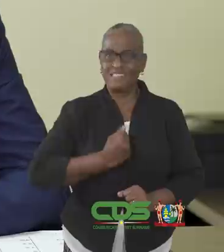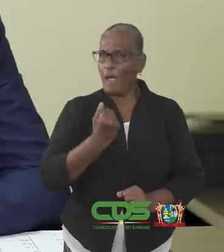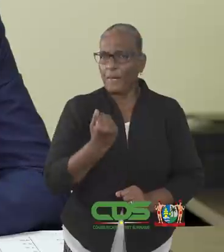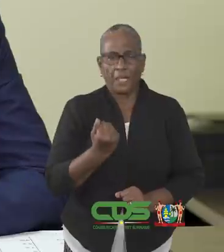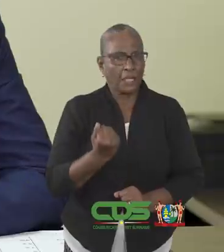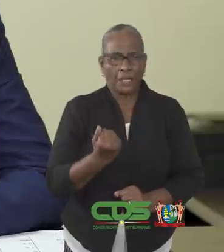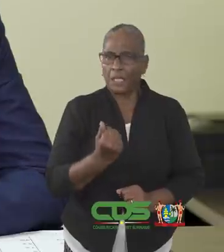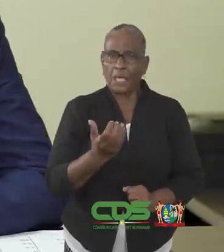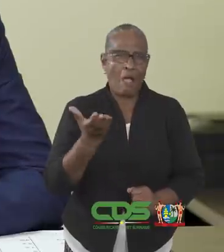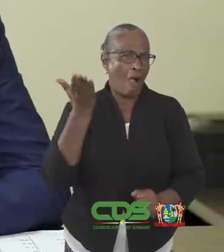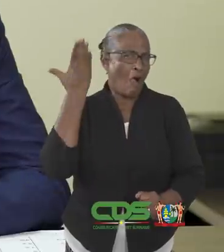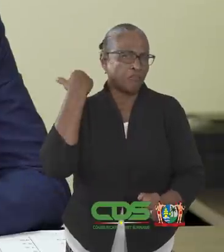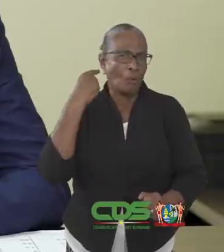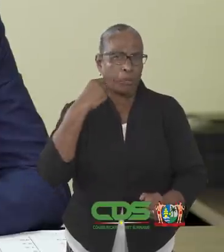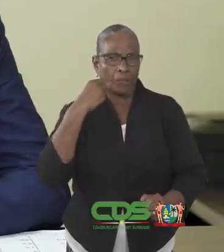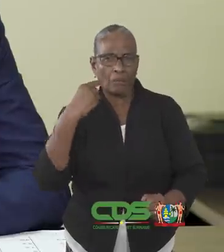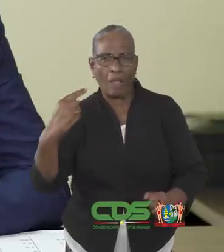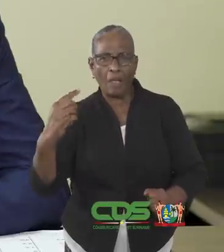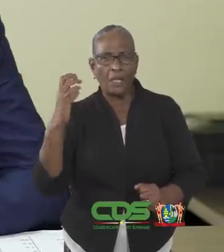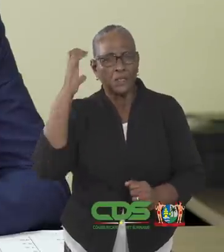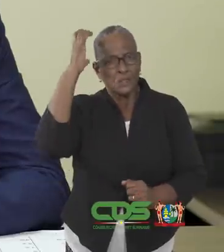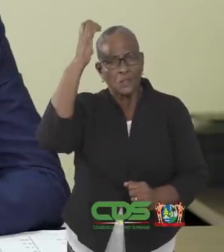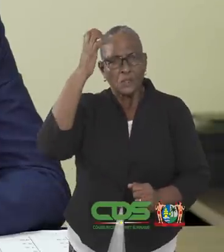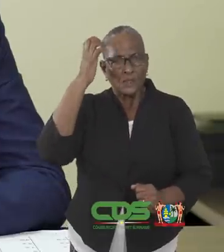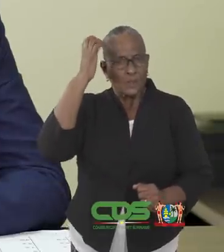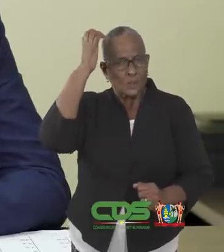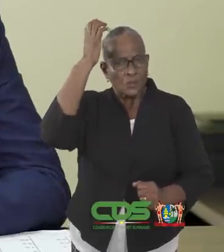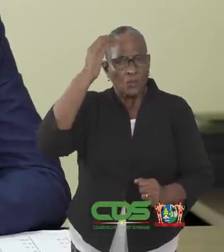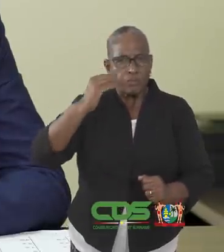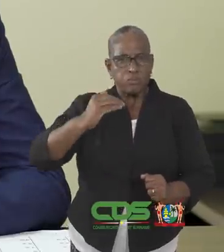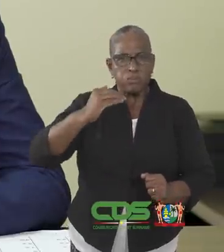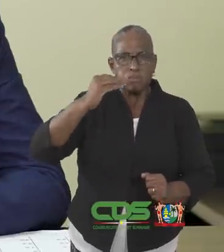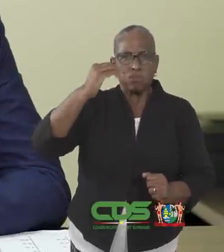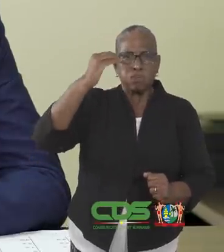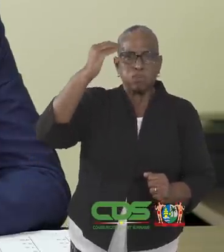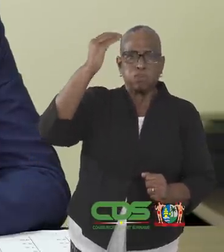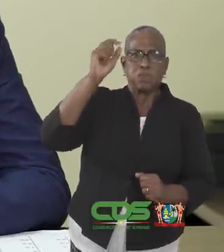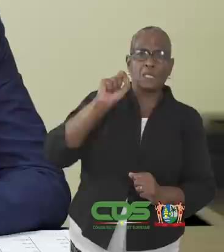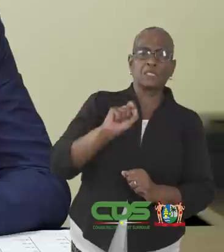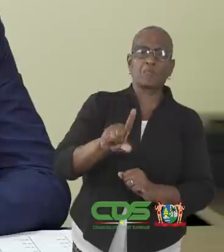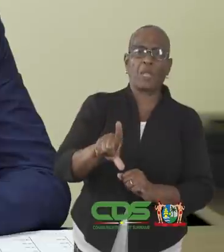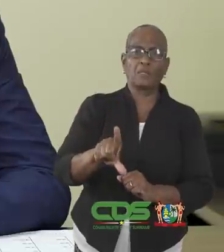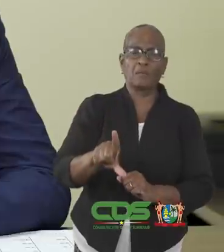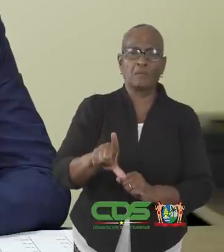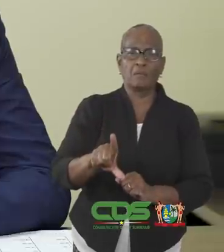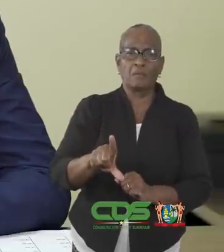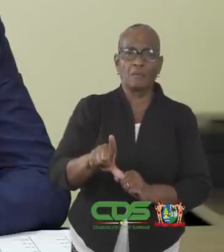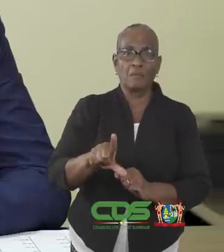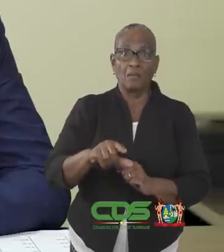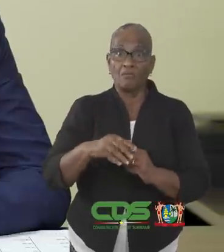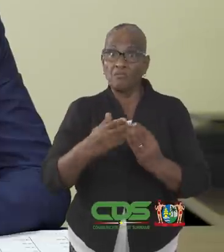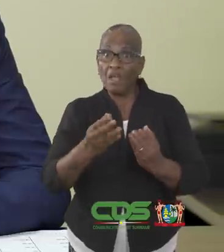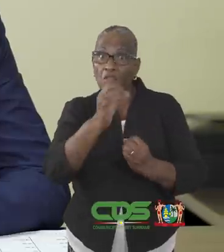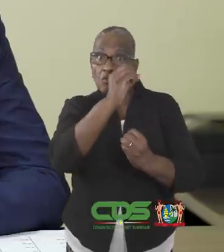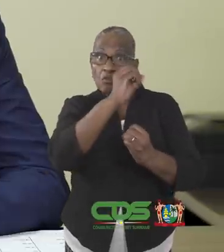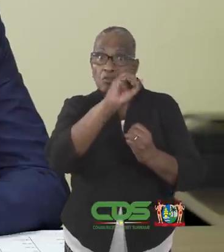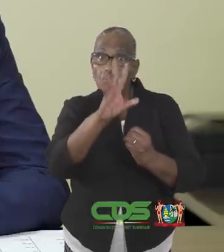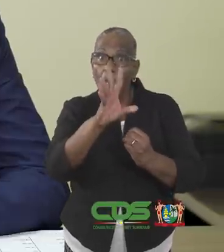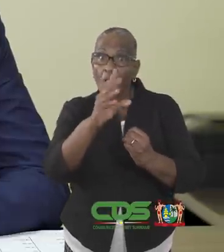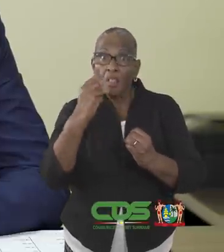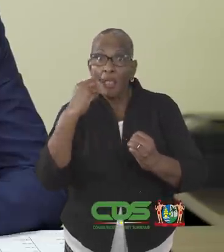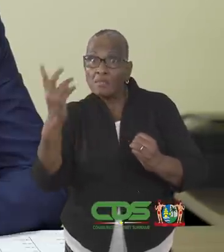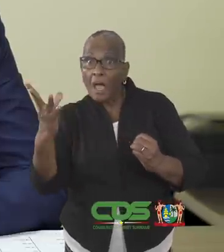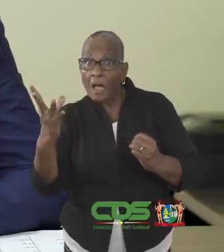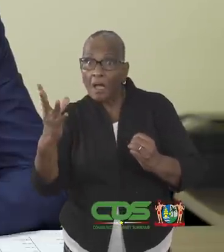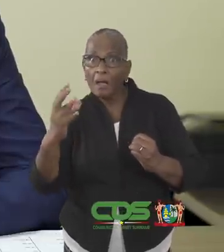Jammer genoeg zien wij de afgelopen dagen een zorgwekkende stijging in het aantal besmettingen. We zijn gegaan van